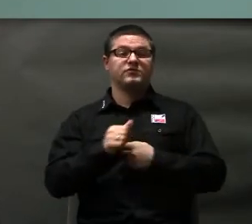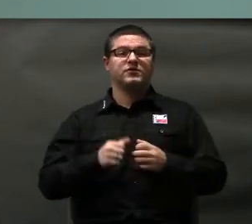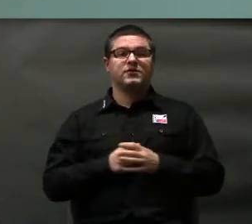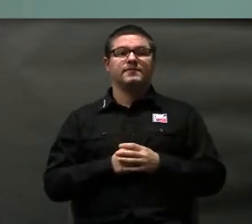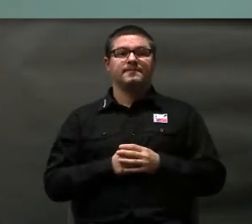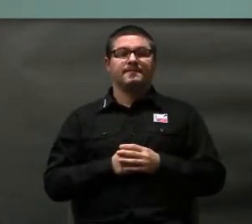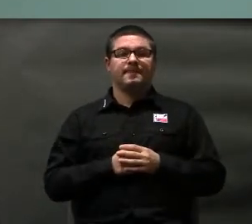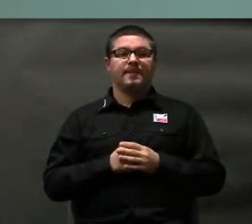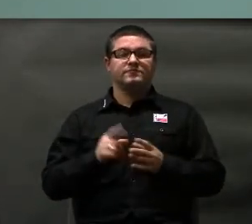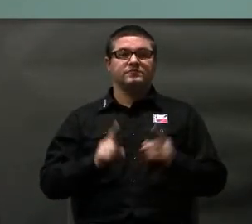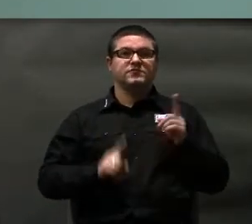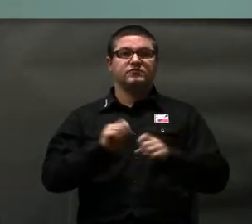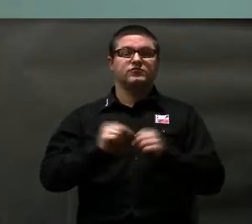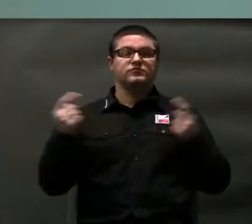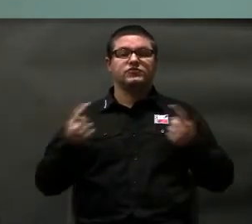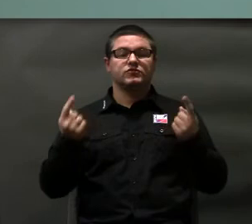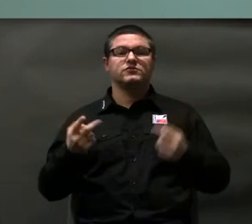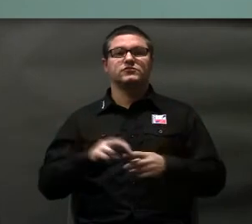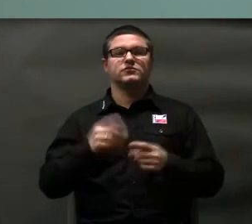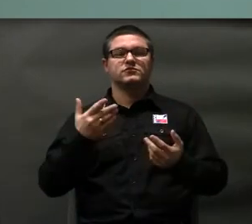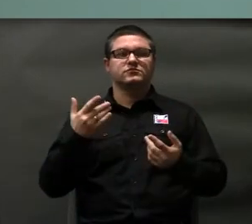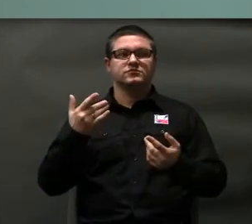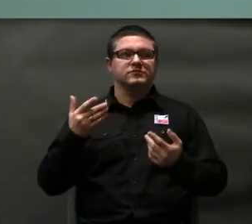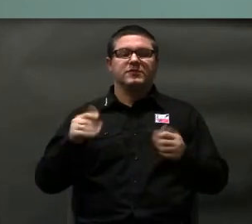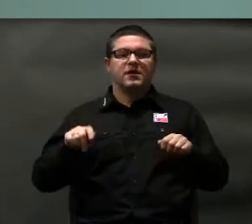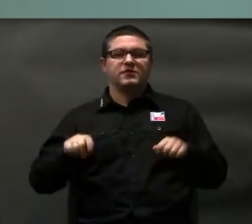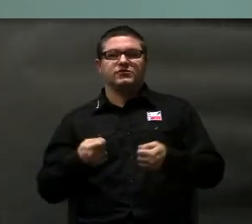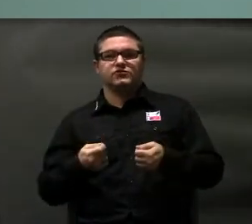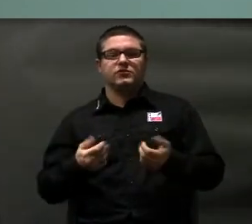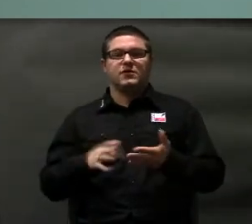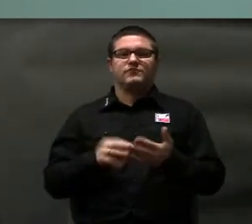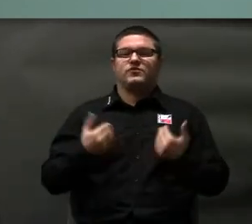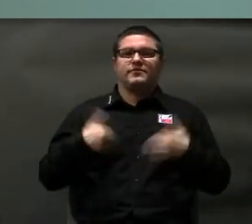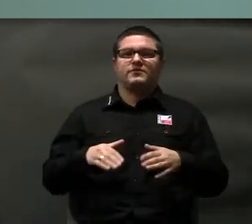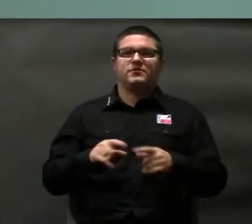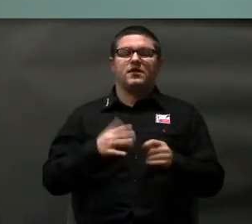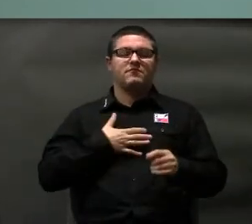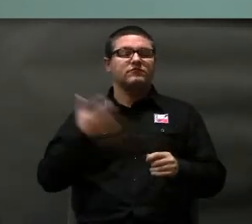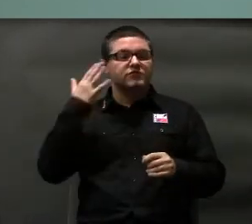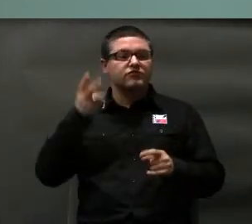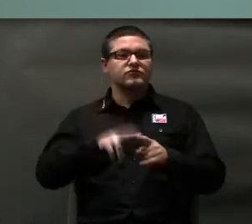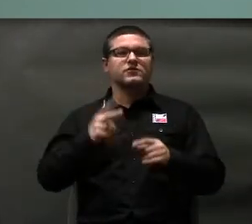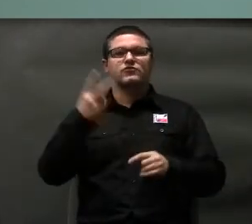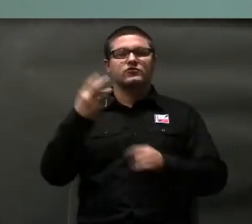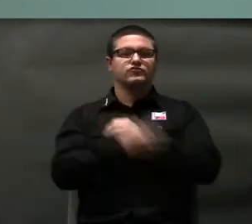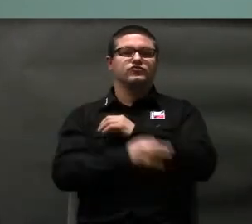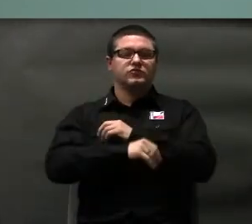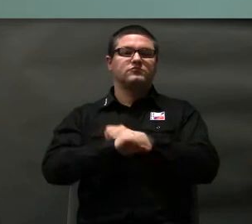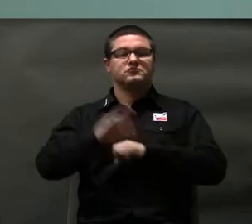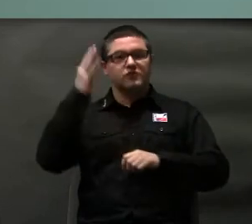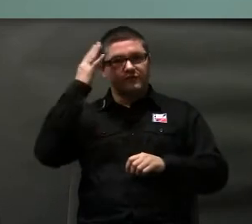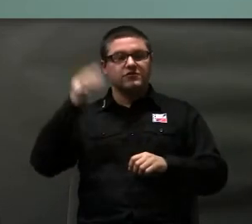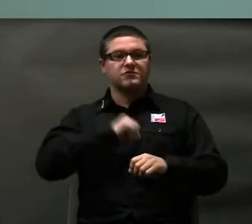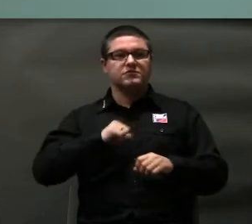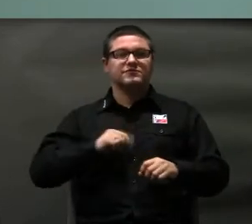zdarzają się takie sytuacje, że ktoś się rozmyśla, tak? I na przykład mam znajomych, którzy na drugim roku studiów dowiedzieli się,